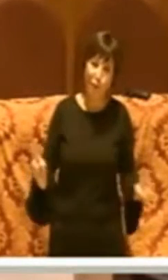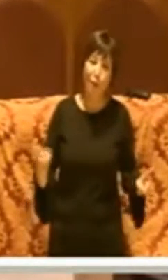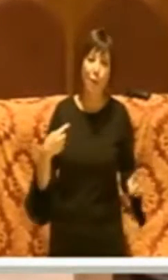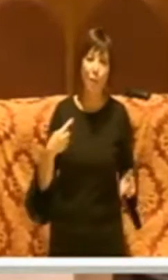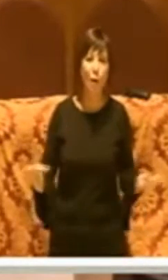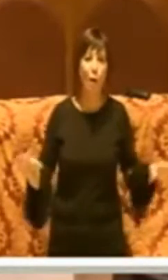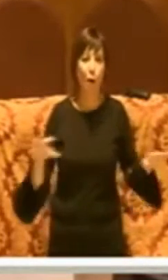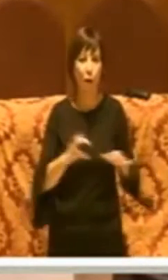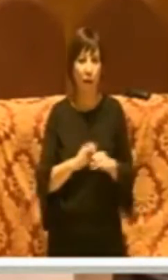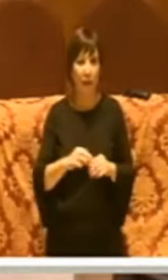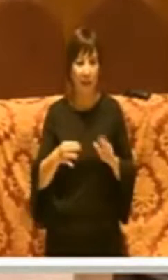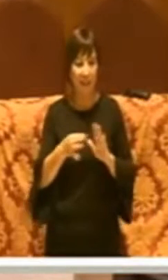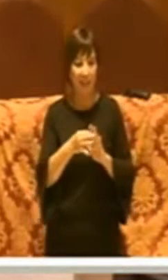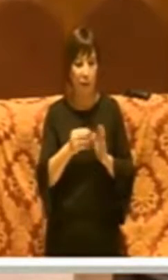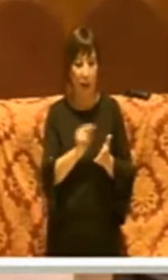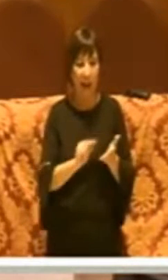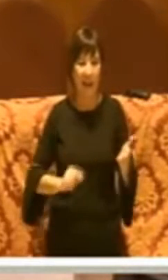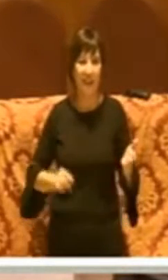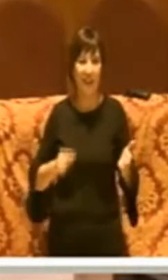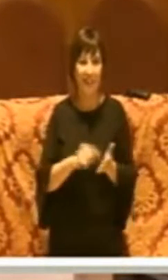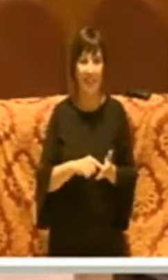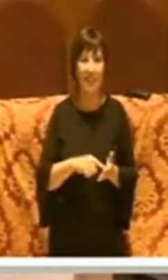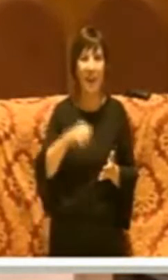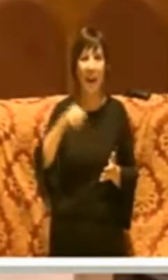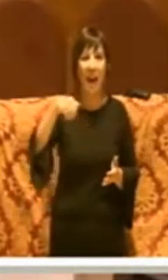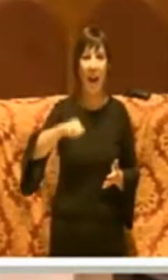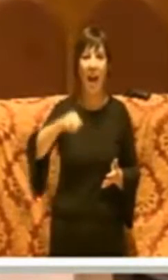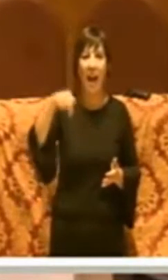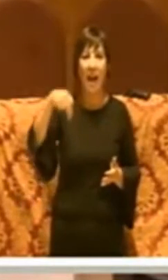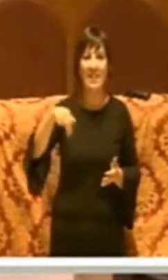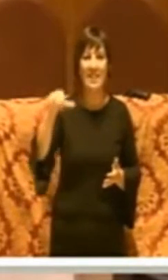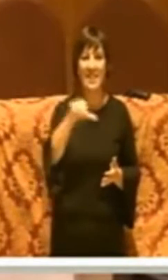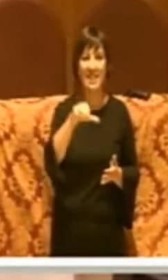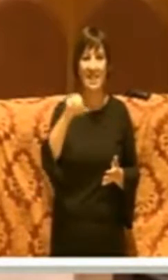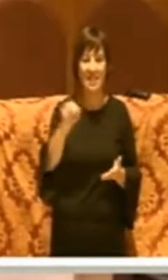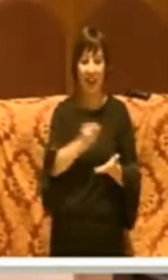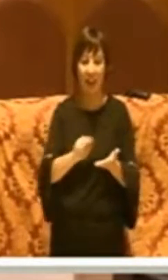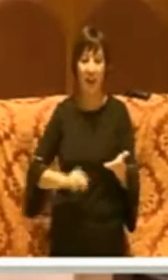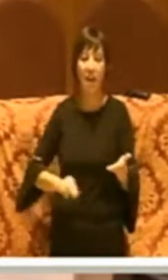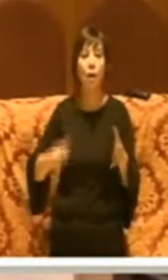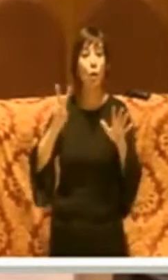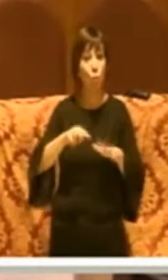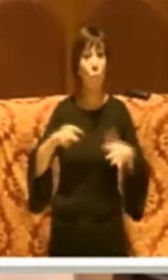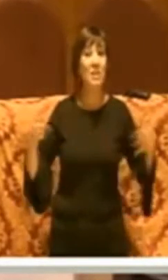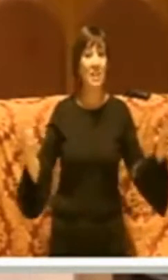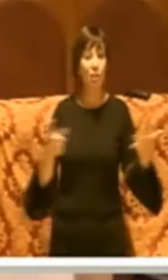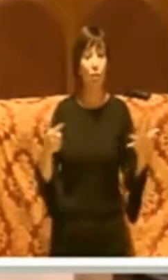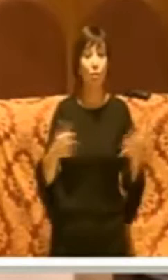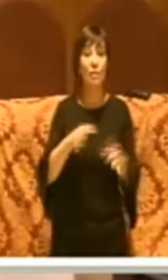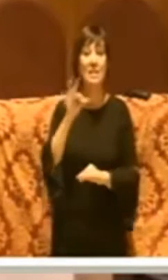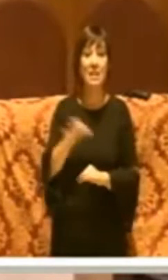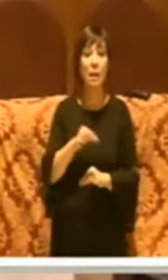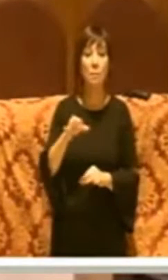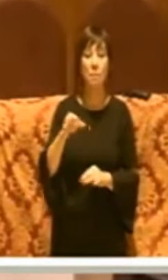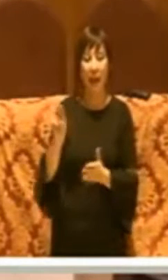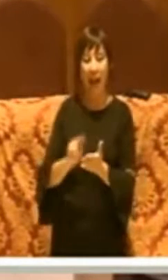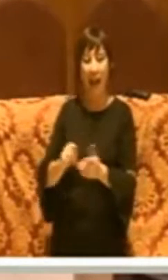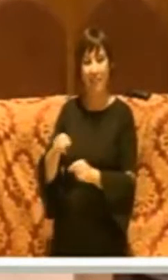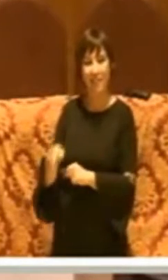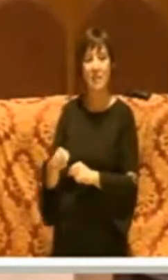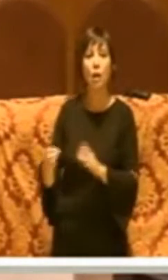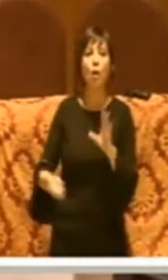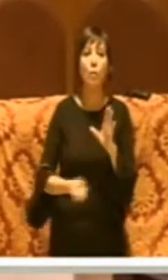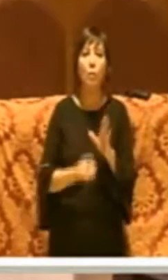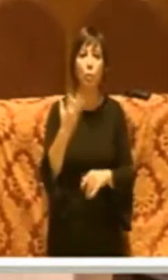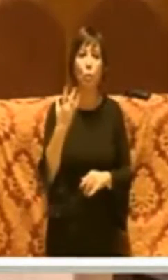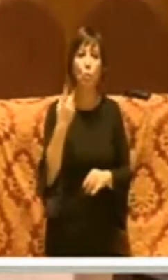collegato a questo articolo dell'ANSA, nel 2017 sempre l'ANSA produce